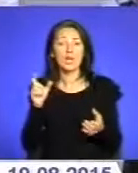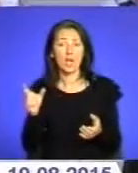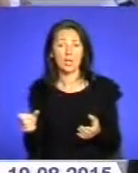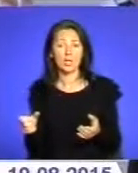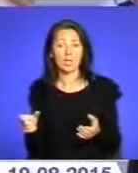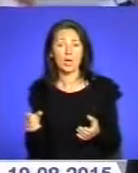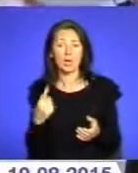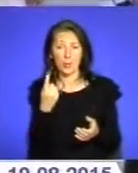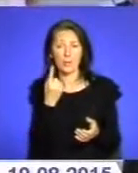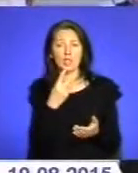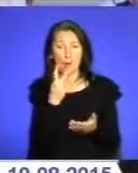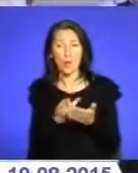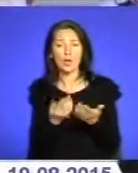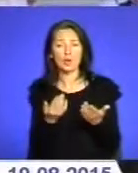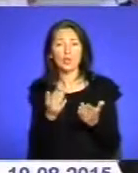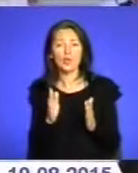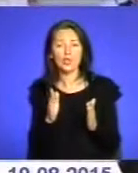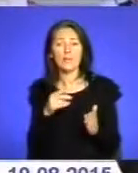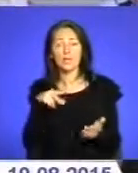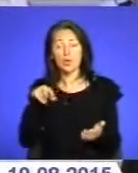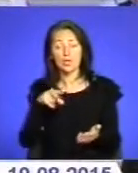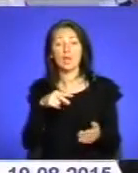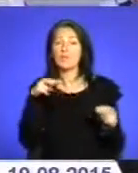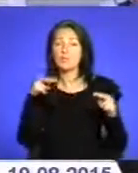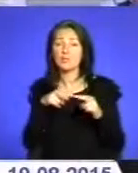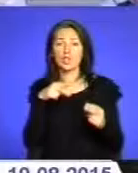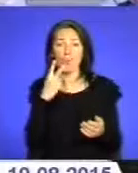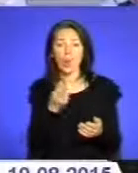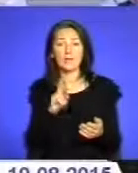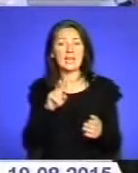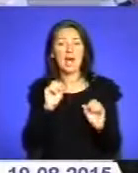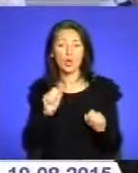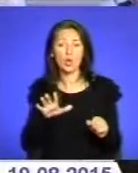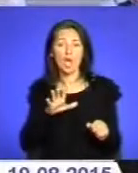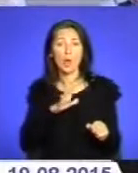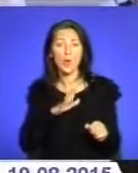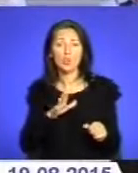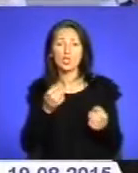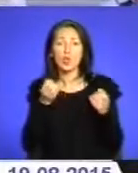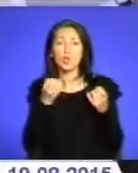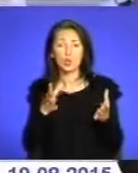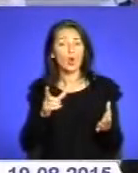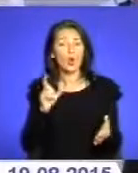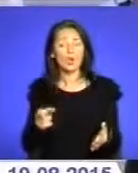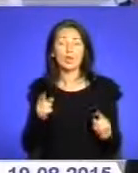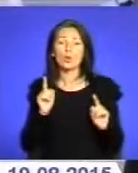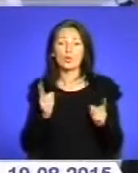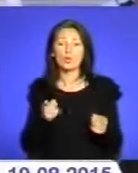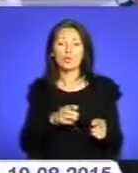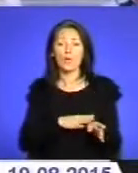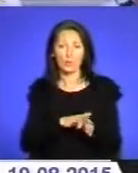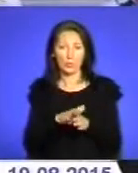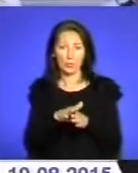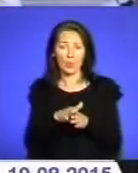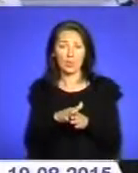на перший погляд. Але хоча він ходив і свідчив, він показував, як можна, будучи простою людиною, дійсно сповняти оцю